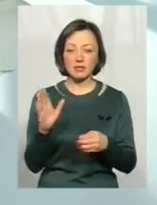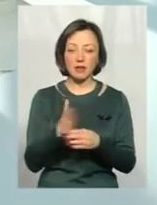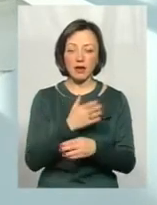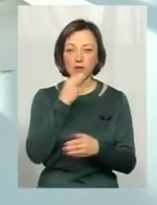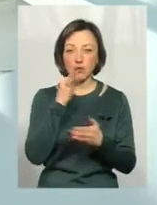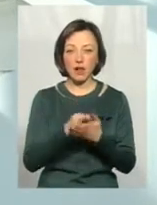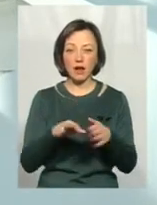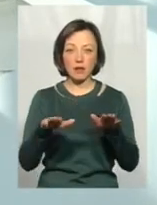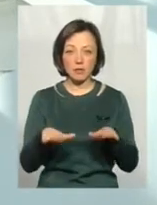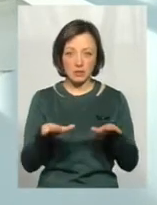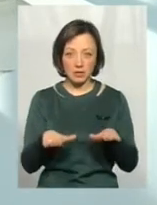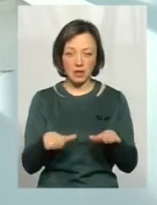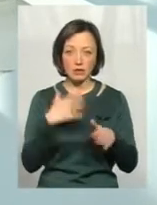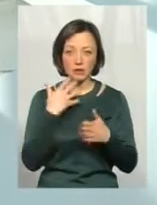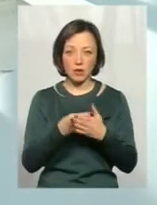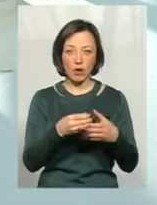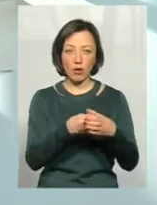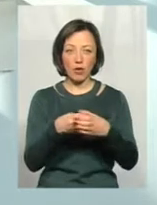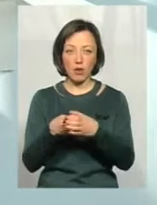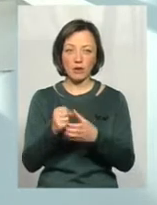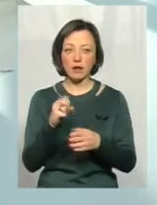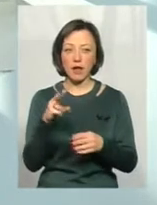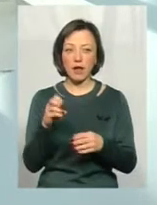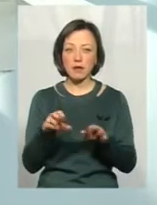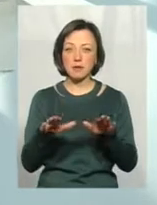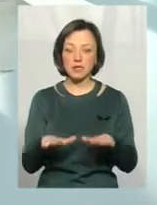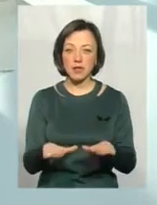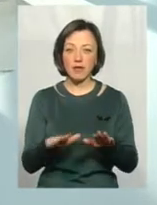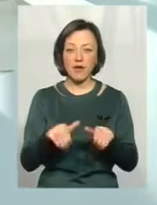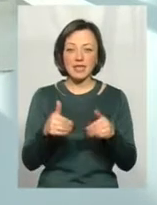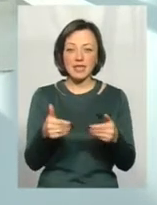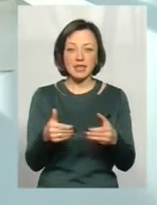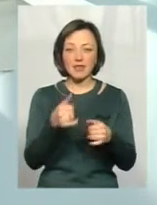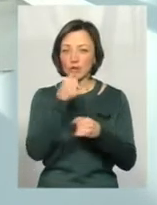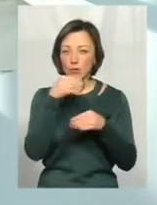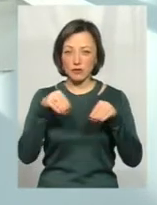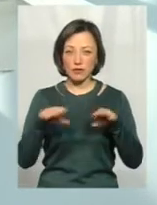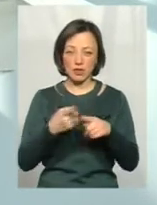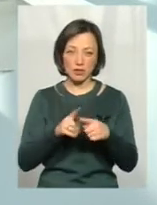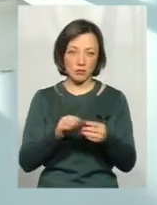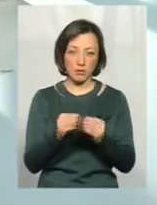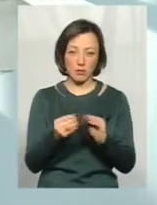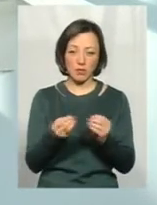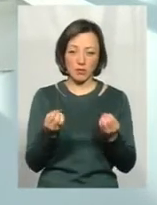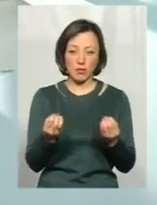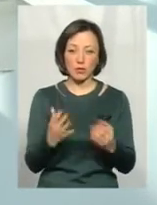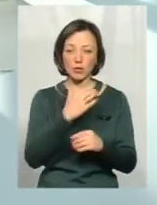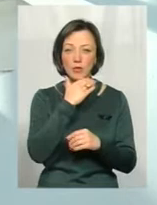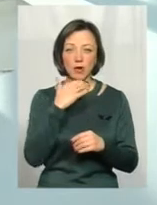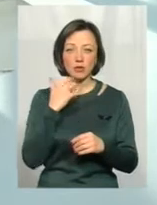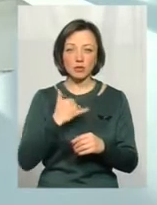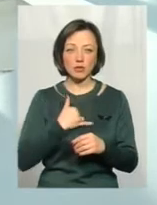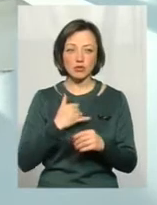відповідають на місцях за свої громади, але тільки місцева ініціатива не вирішить ці питання. Просто не вирішить, тому що в нас дуже багато.